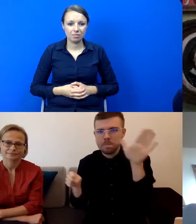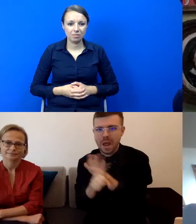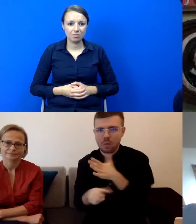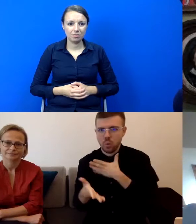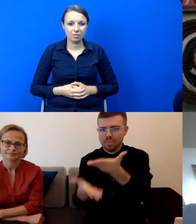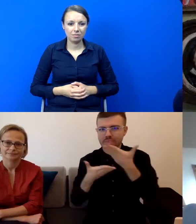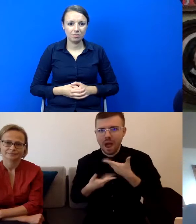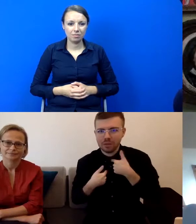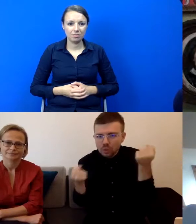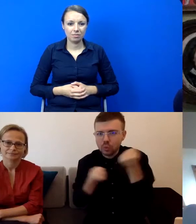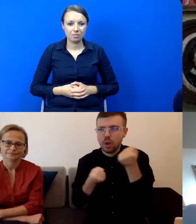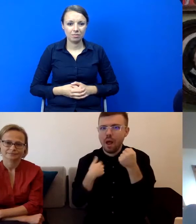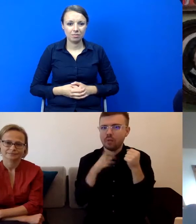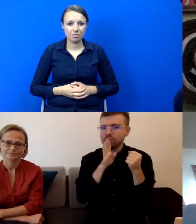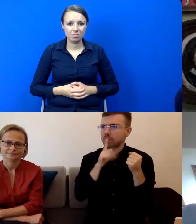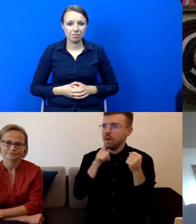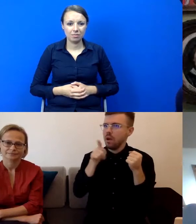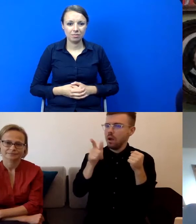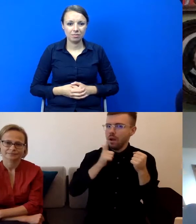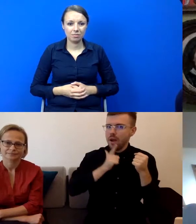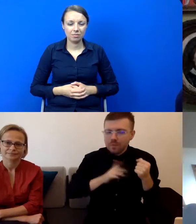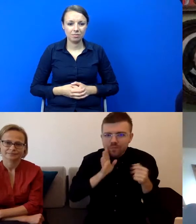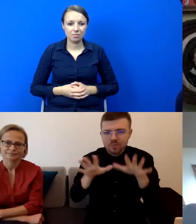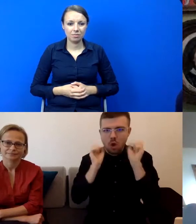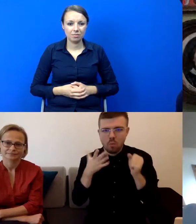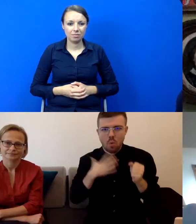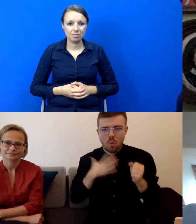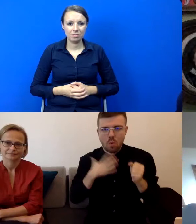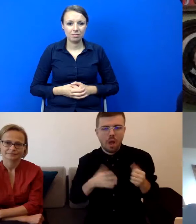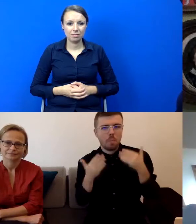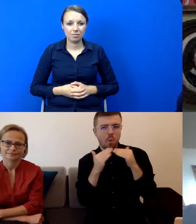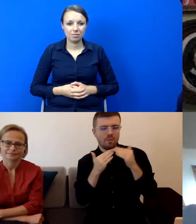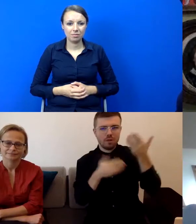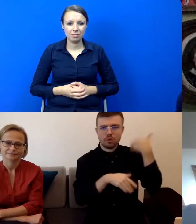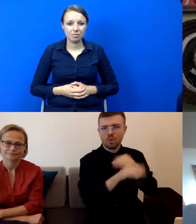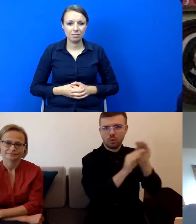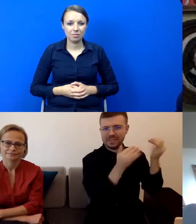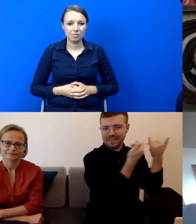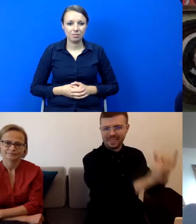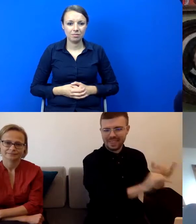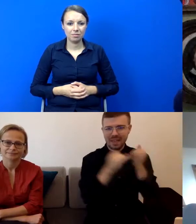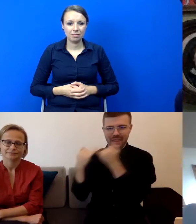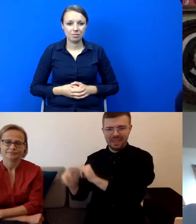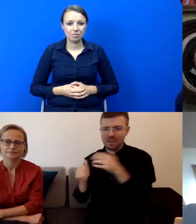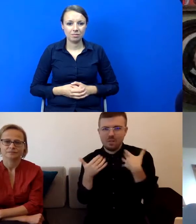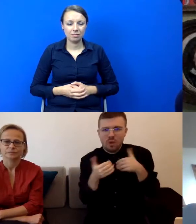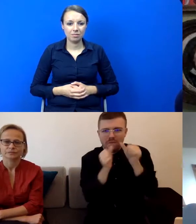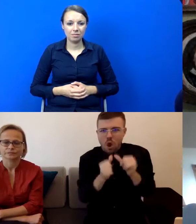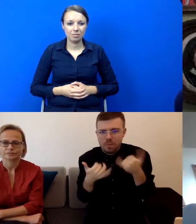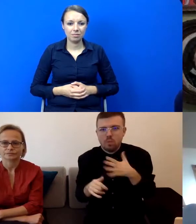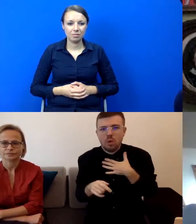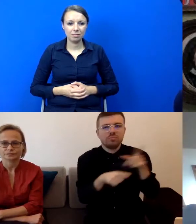warsztacie często brałem udział i miałem poczucie, że mam właśnie pełny dostęp i mogę poznać